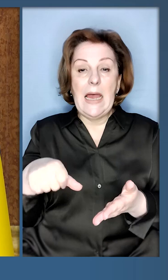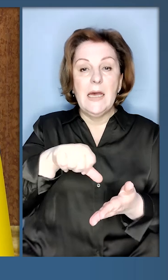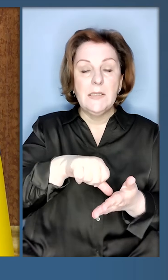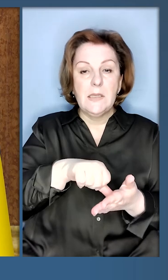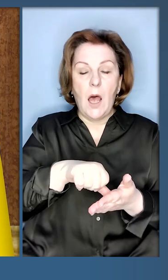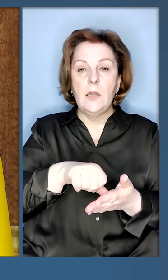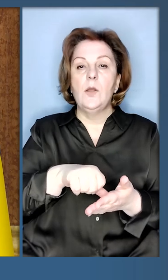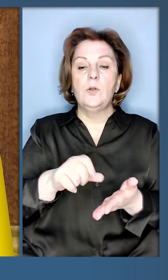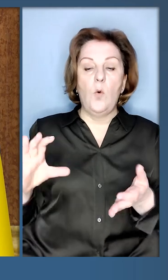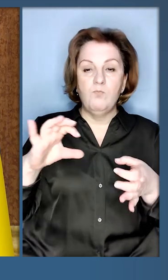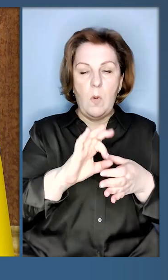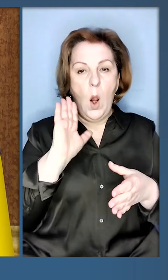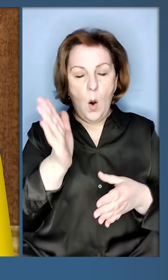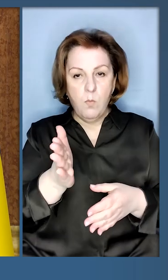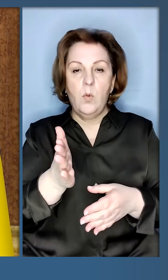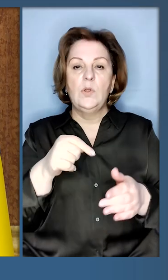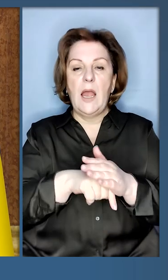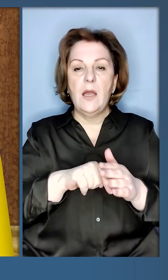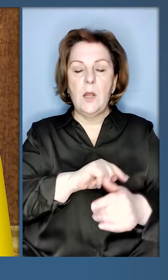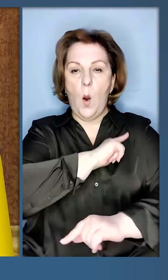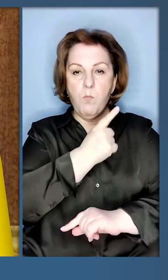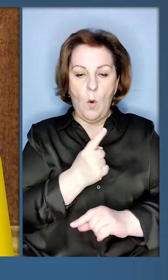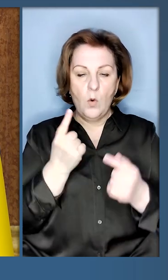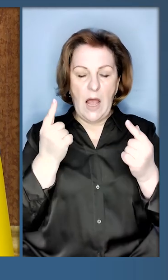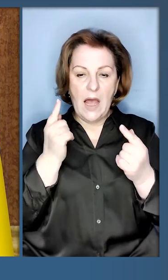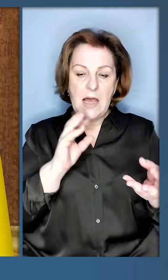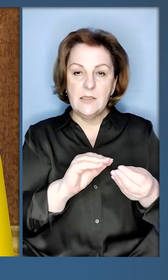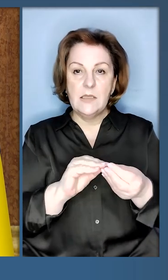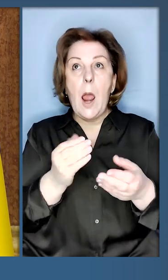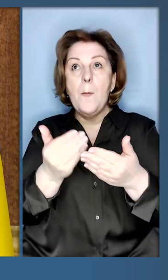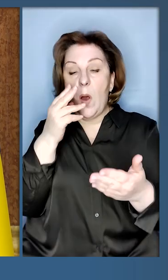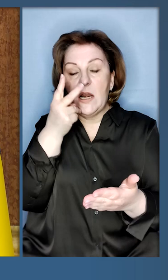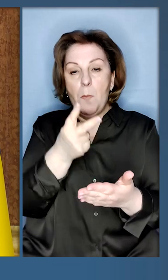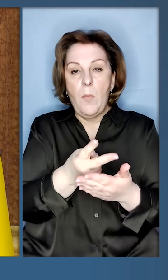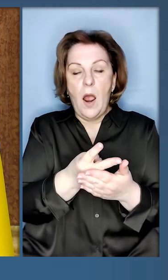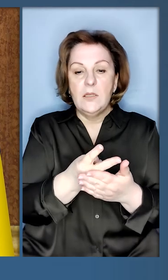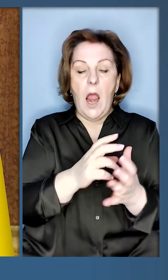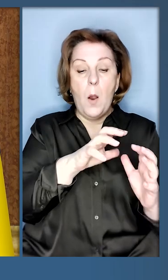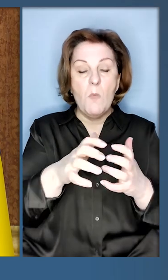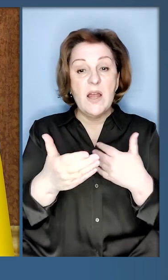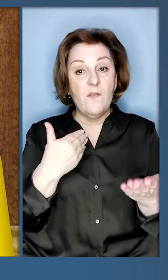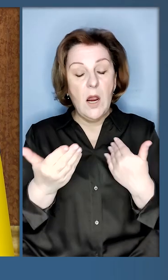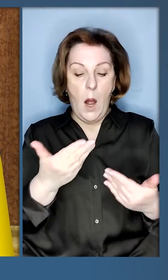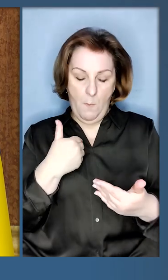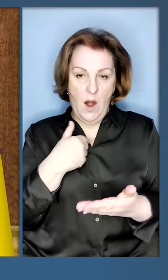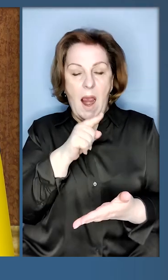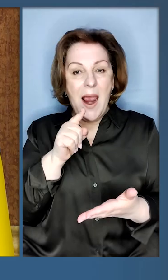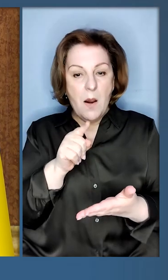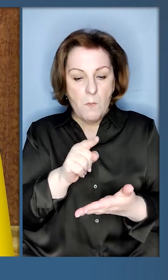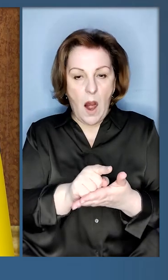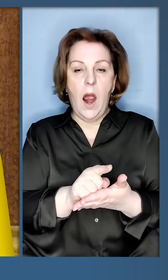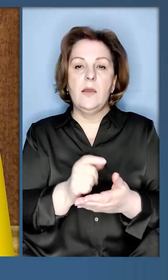означатиме посилення глобальної стабільності в передбаченості міжнародних відносин. І ми маємо